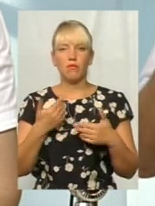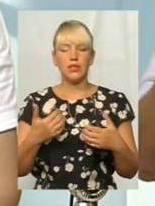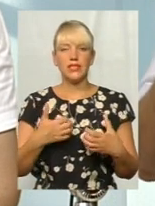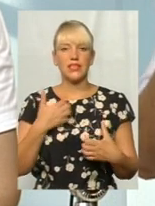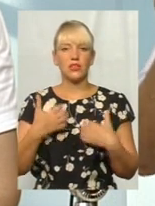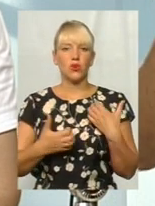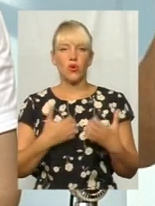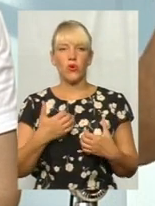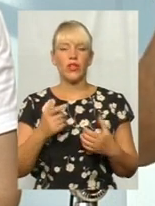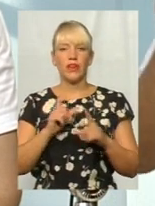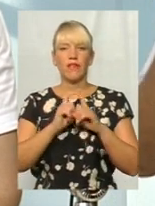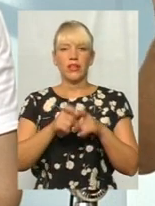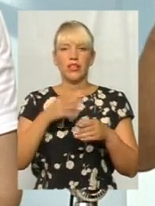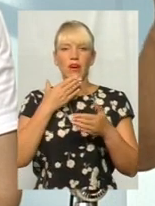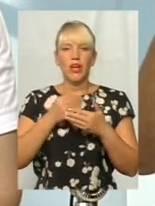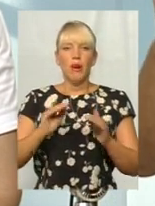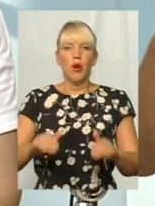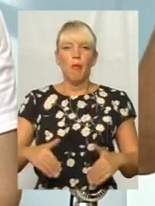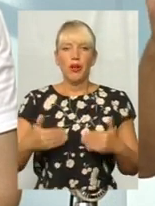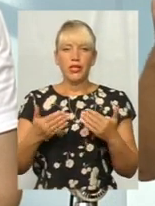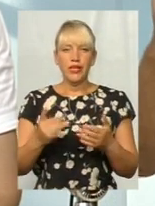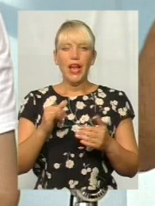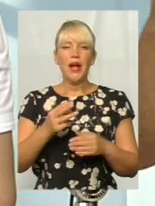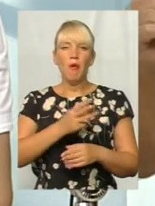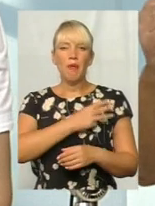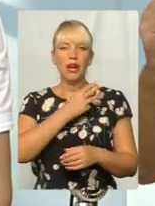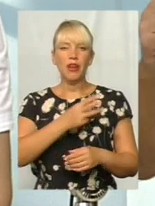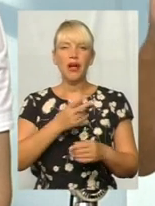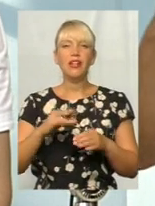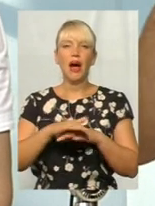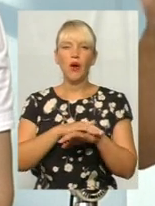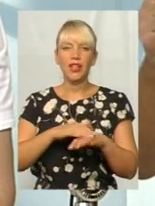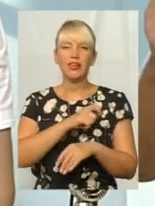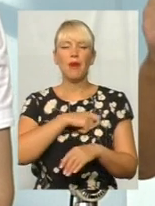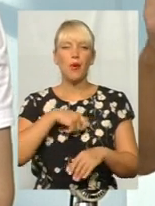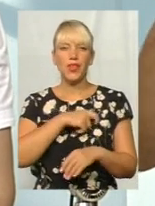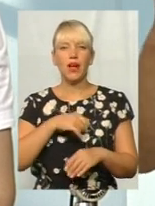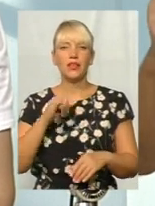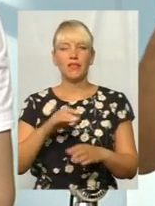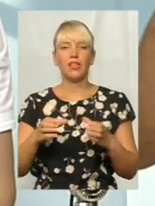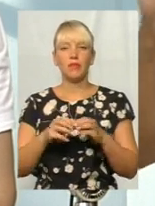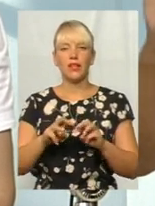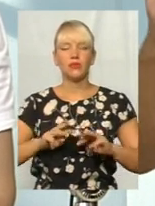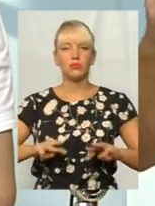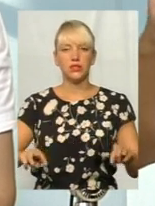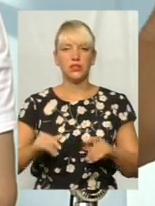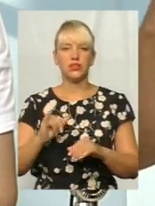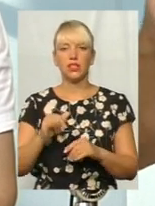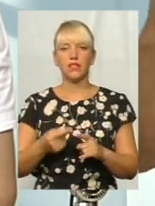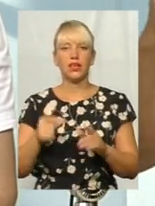і висловили свої пропозиції і побажання і народним депутатам, і Кабінету міністрів, і